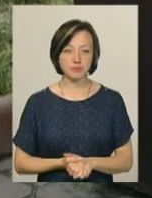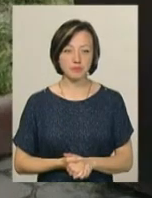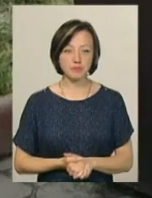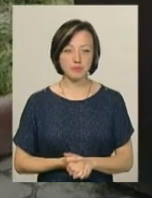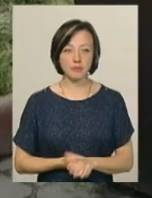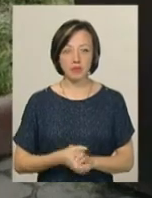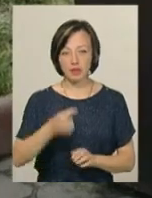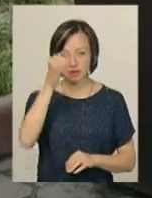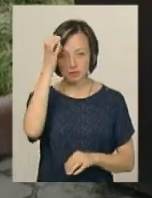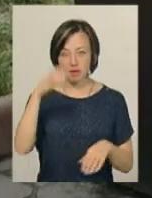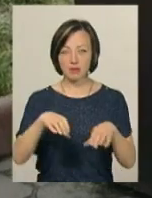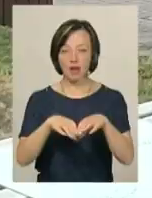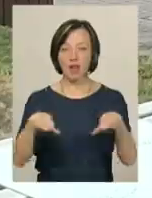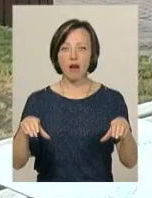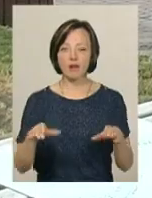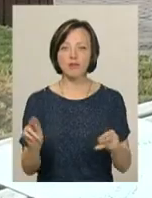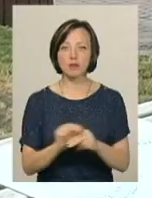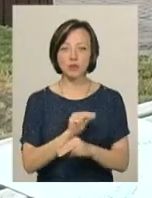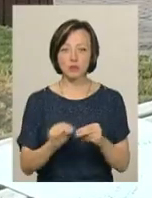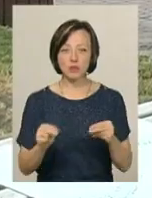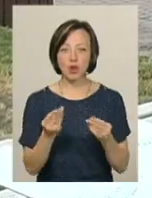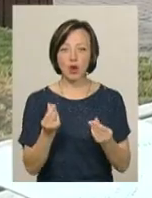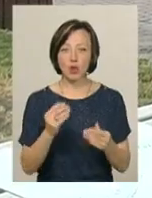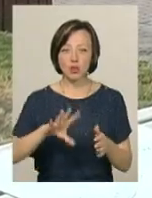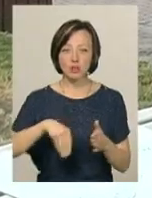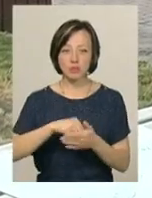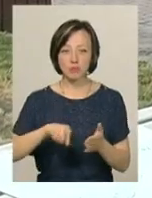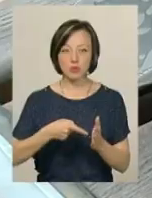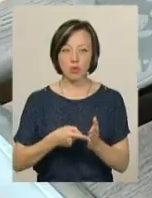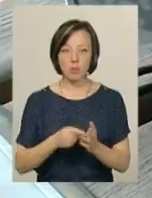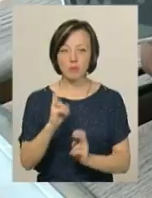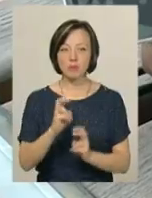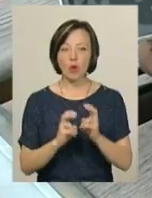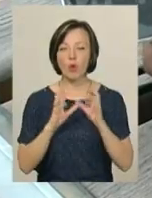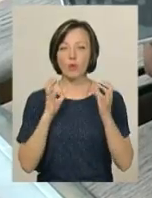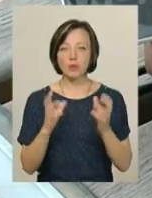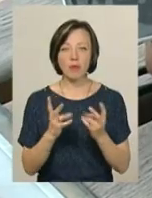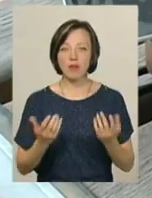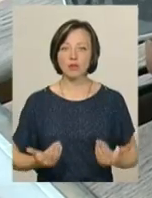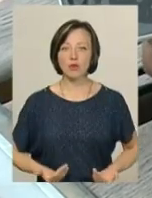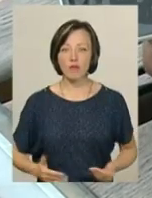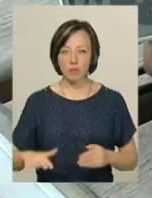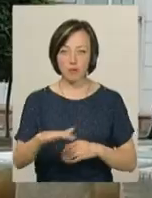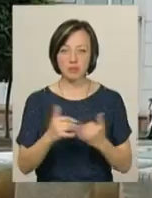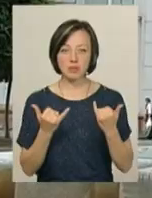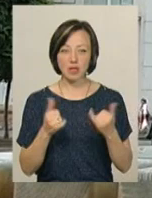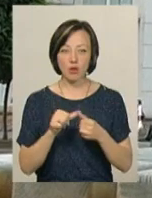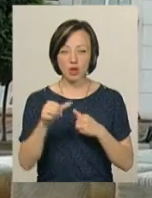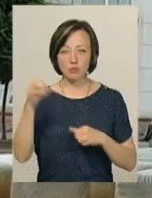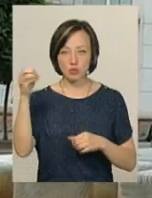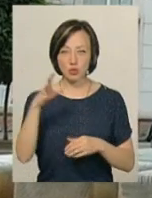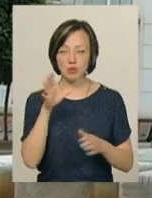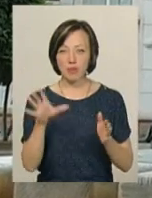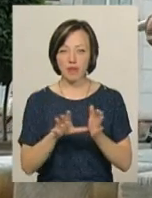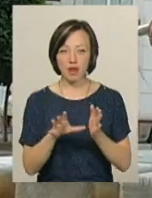Смарт-лавки у центрі Хмельницького відремонтують за гроші міського комунального підприємства по утриманню нежитлових приміщень. Наразі, окрім сонячної